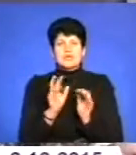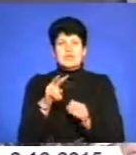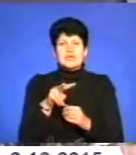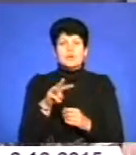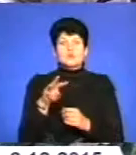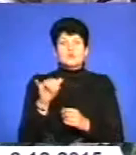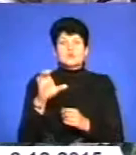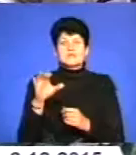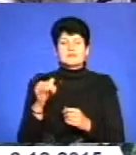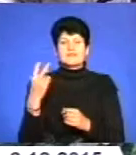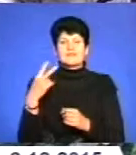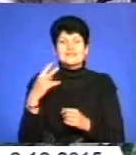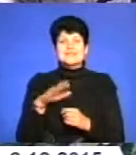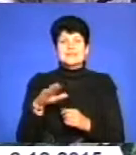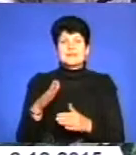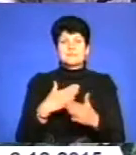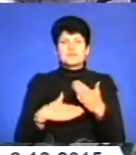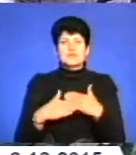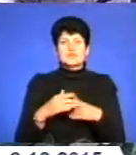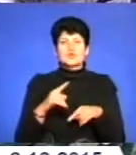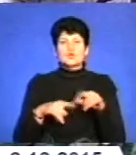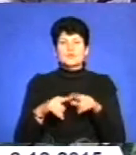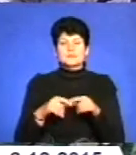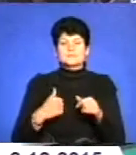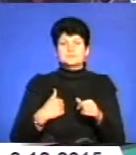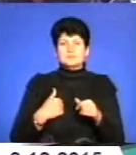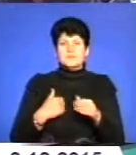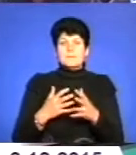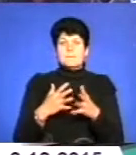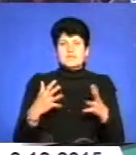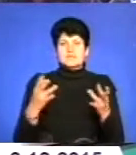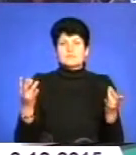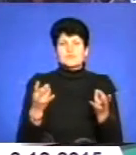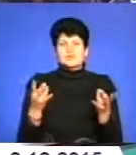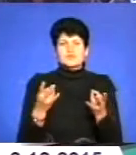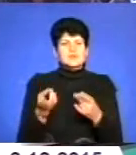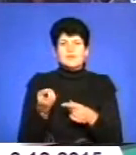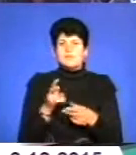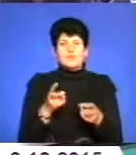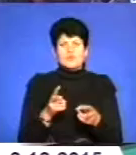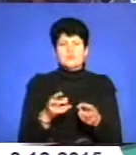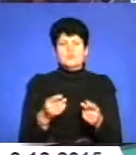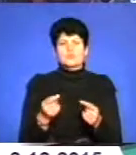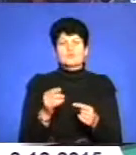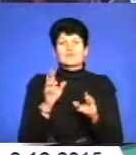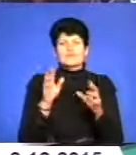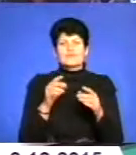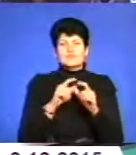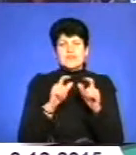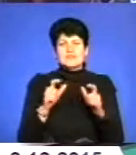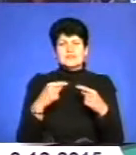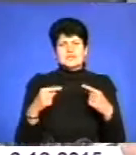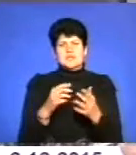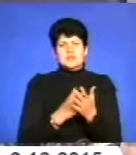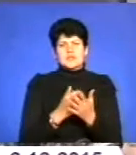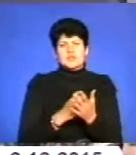Мусіхіної понад 20 дітей-інвалідів з родин бійців. Більшість потребуючих не звертається в відповідні заклади за допомогою з різних причин.